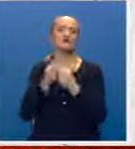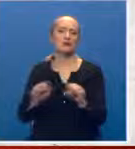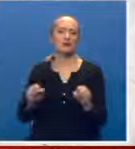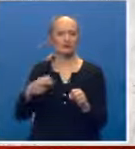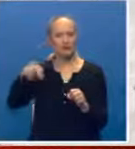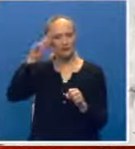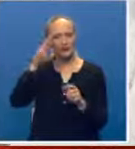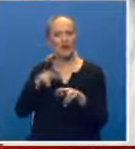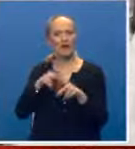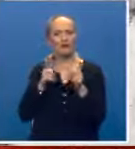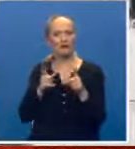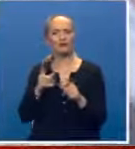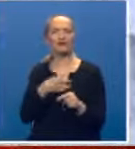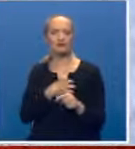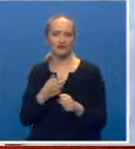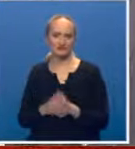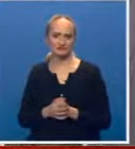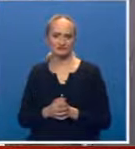su uspomene na borbu, ali i borce.